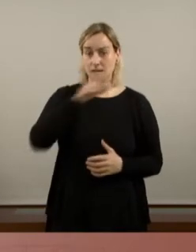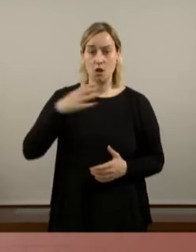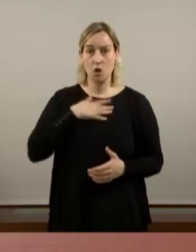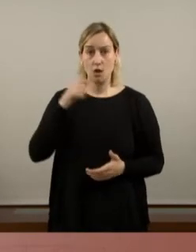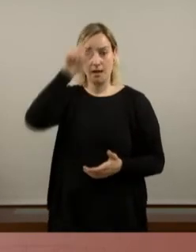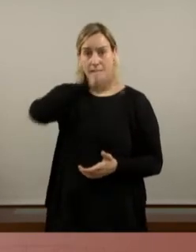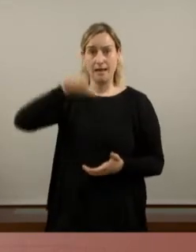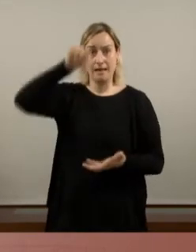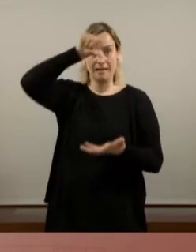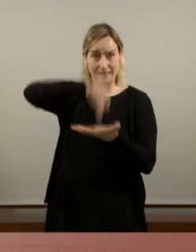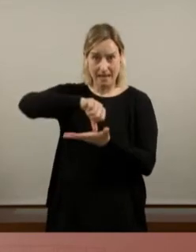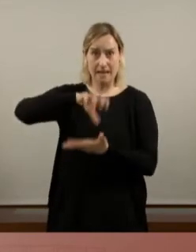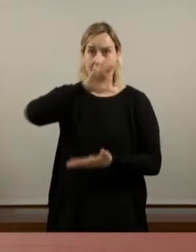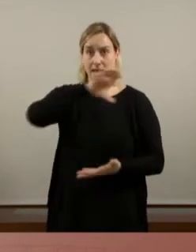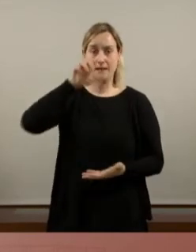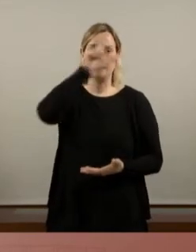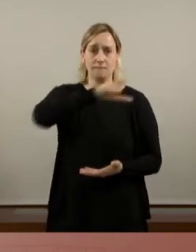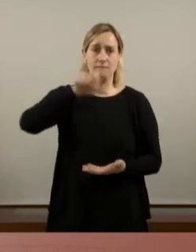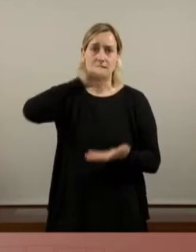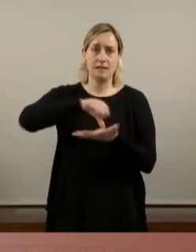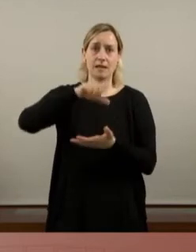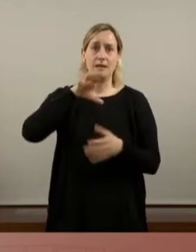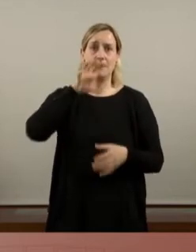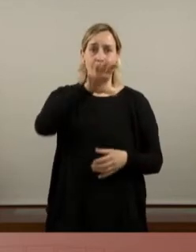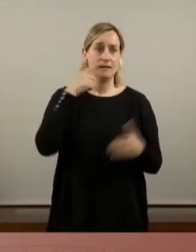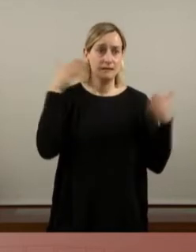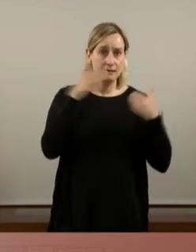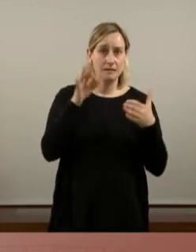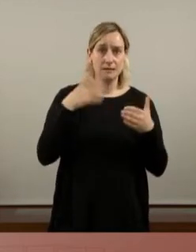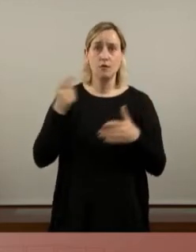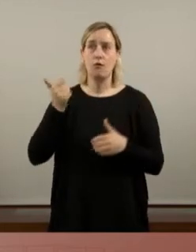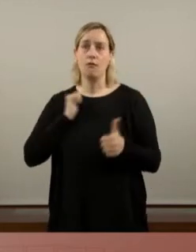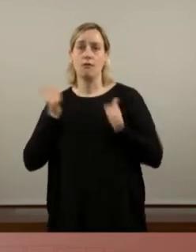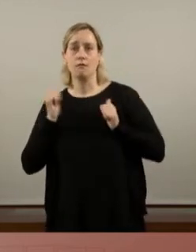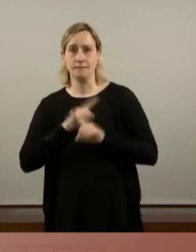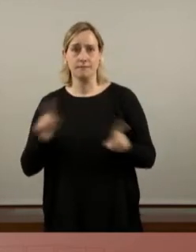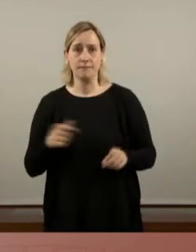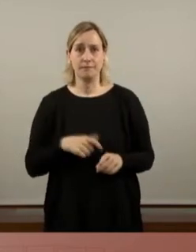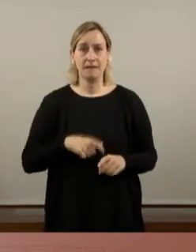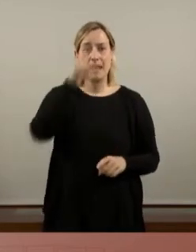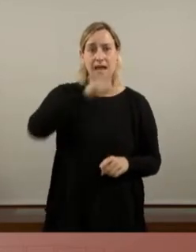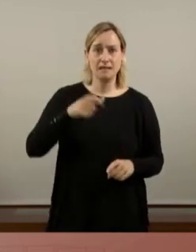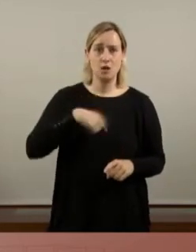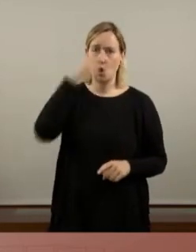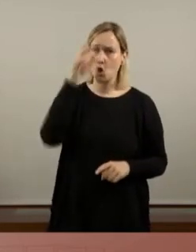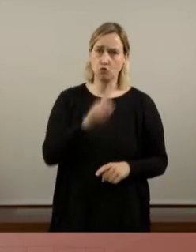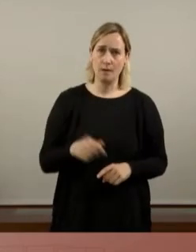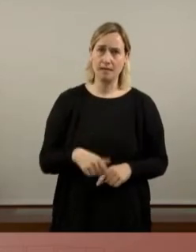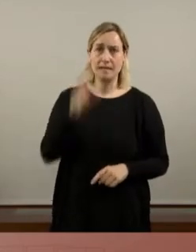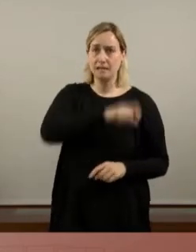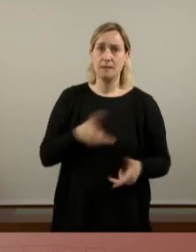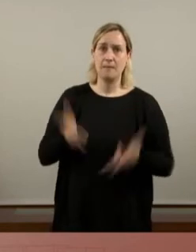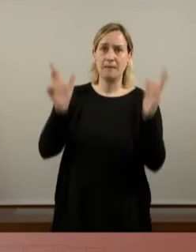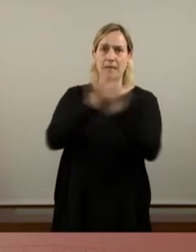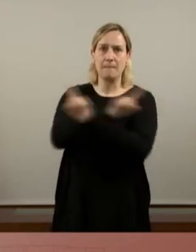i el país, sinó que posi al centre els valls de cadires. La gent ni s'ho mereix ni ho permetrà.